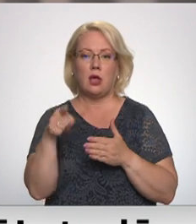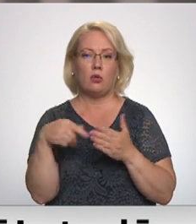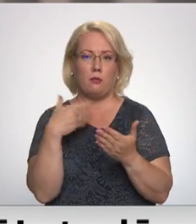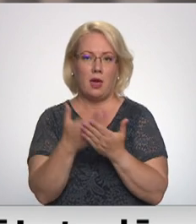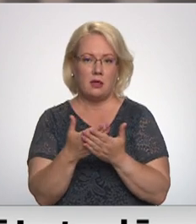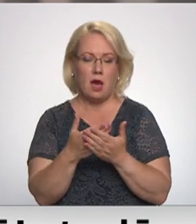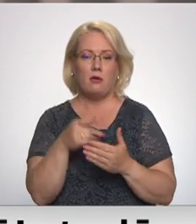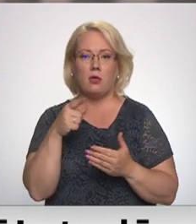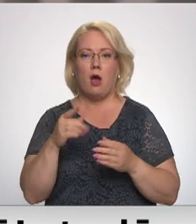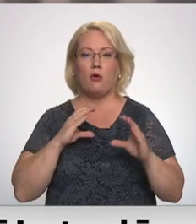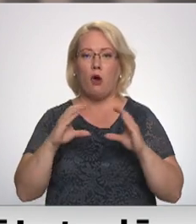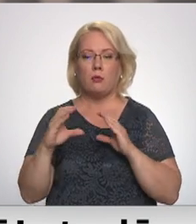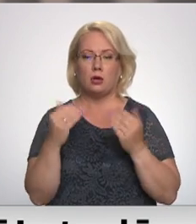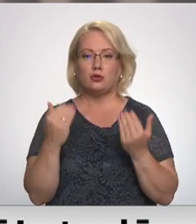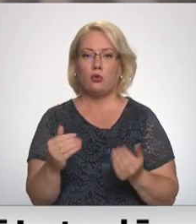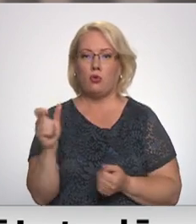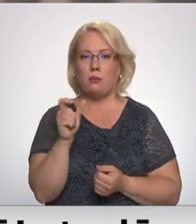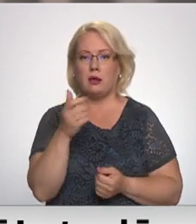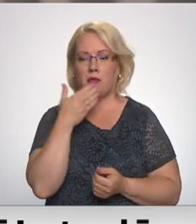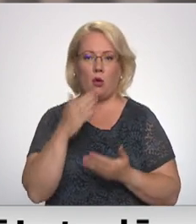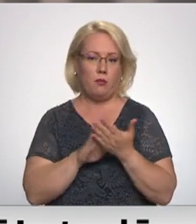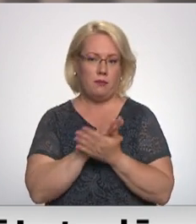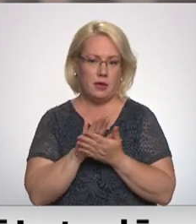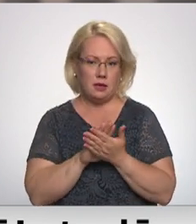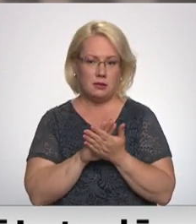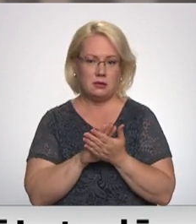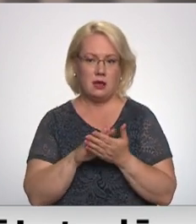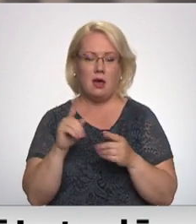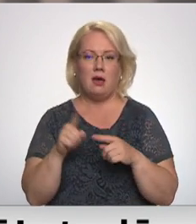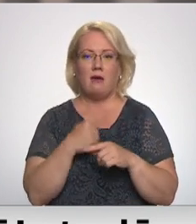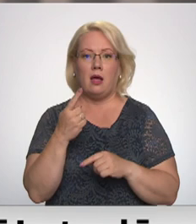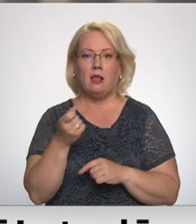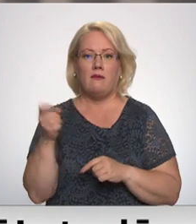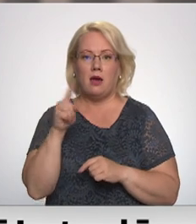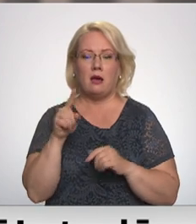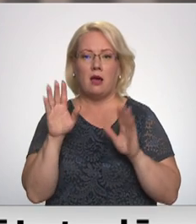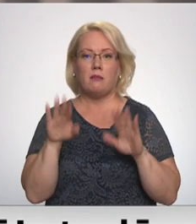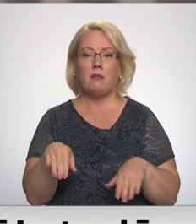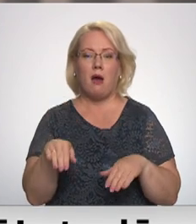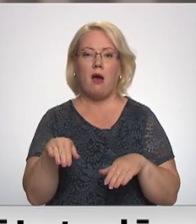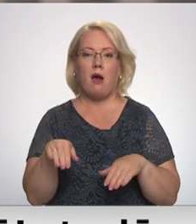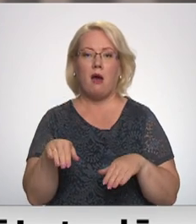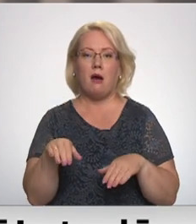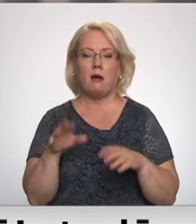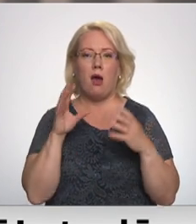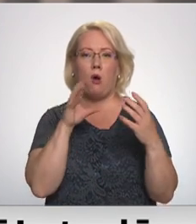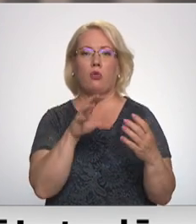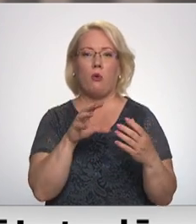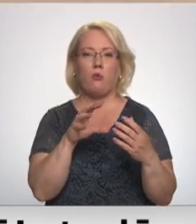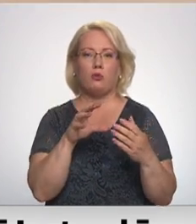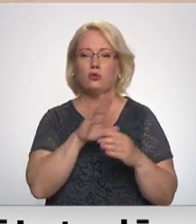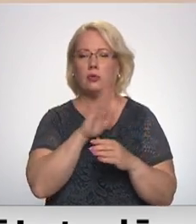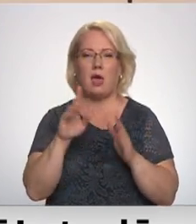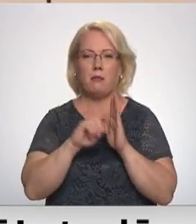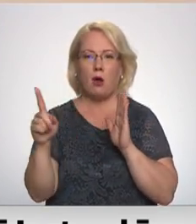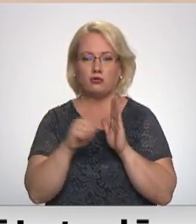komunikācijas mums uz doto brīdi nav bijis. Vēl jārāk par reizes leikšanu mēs uzzinājām no iedzīvotājiem.